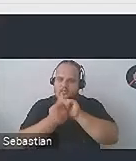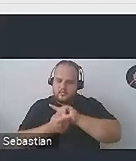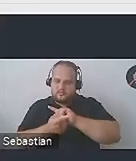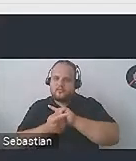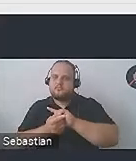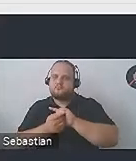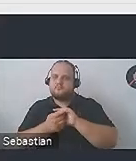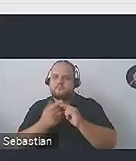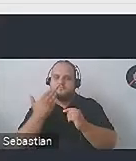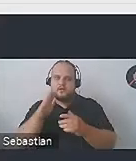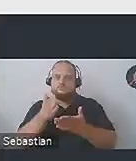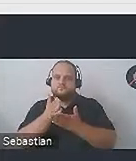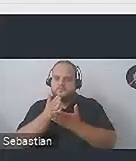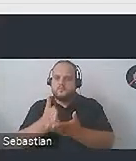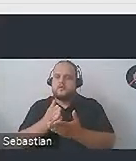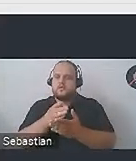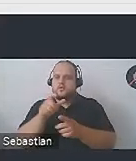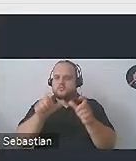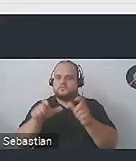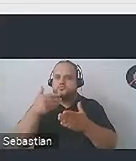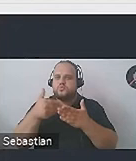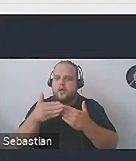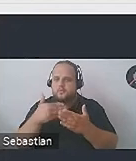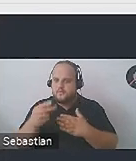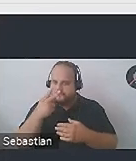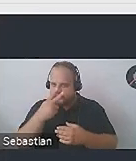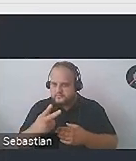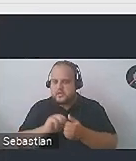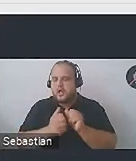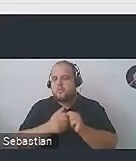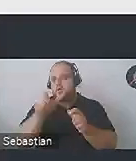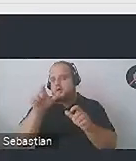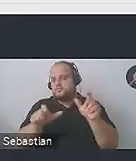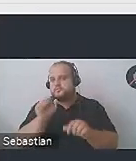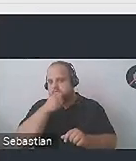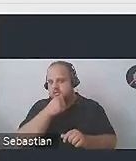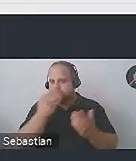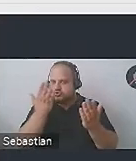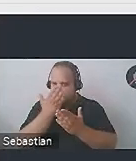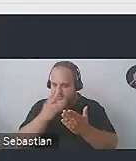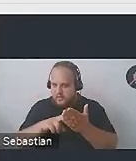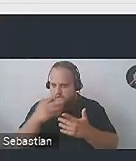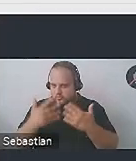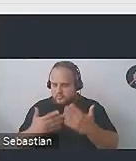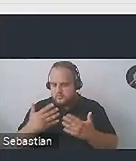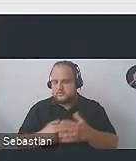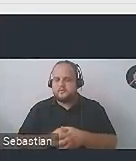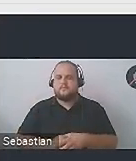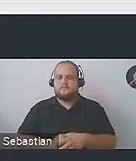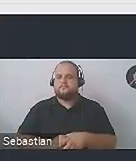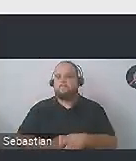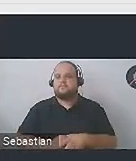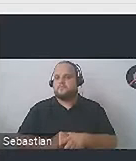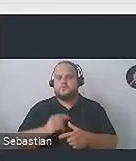potrafi bardzo wspomóc osoby niedowidzące, albo osoby starsze w czytaniu na komputerze. To jest bardzo, bardzo